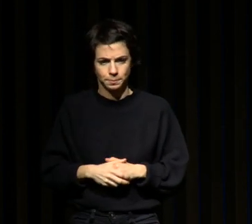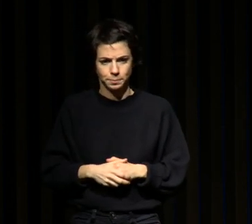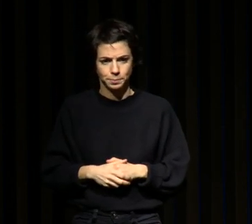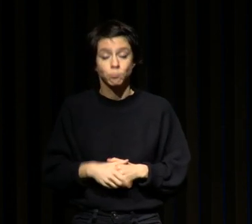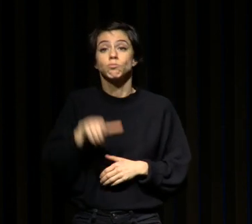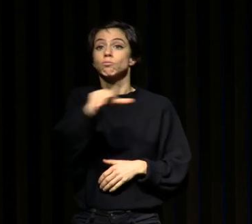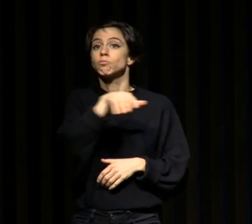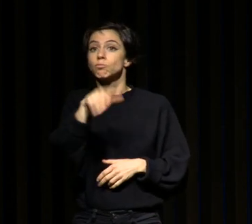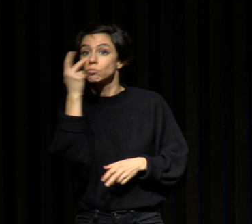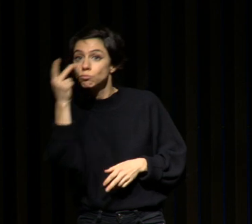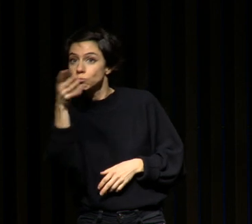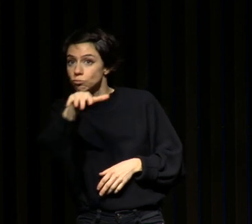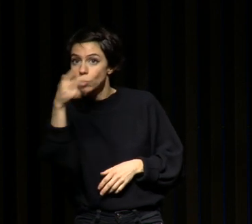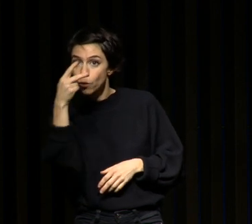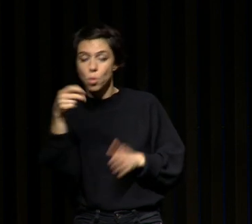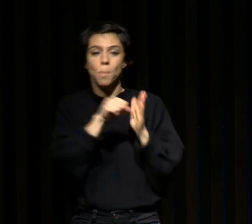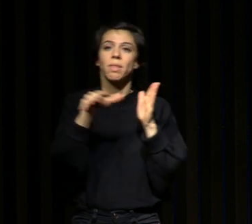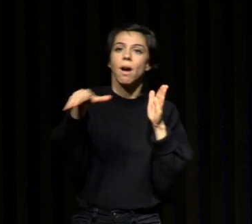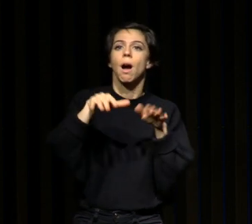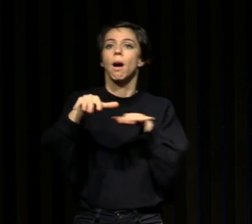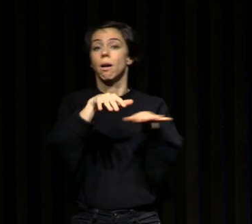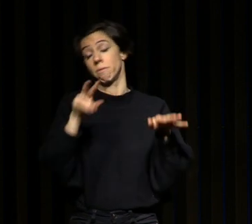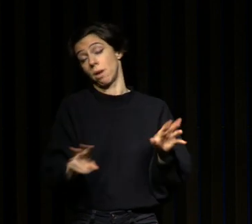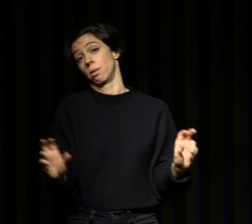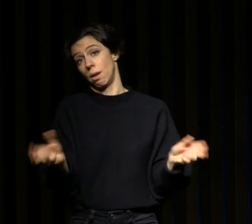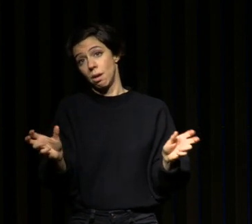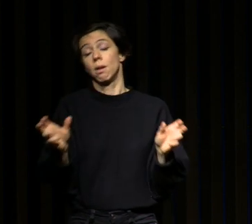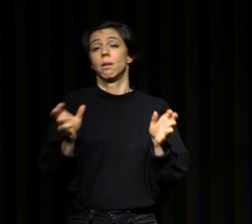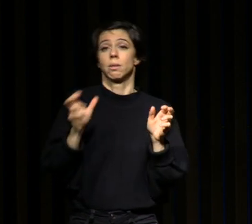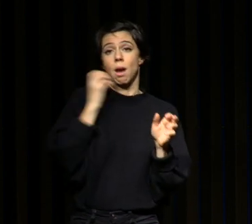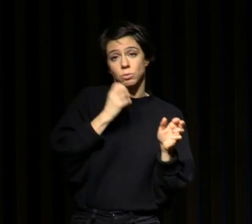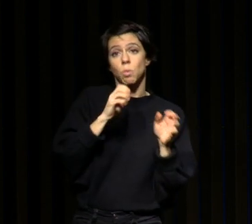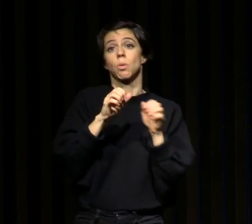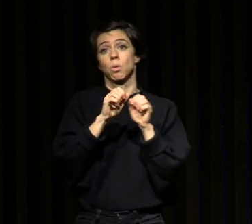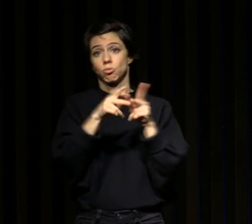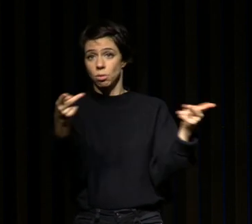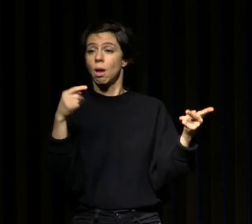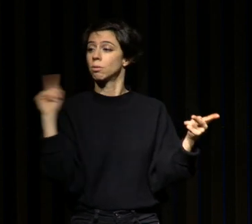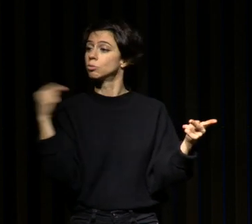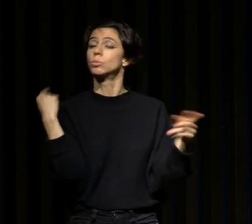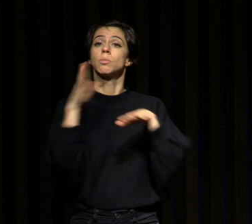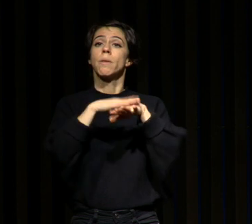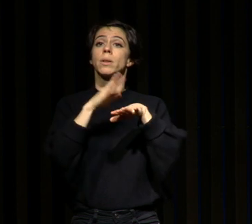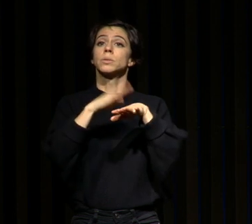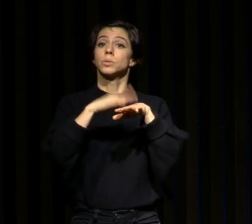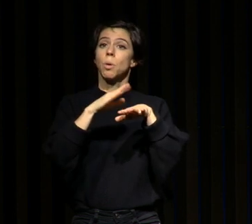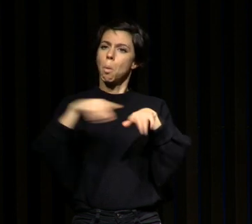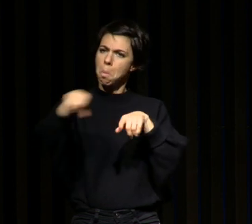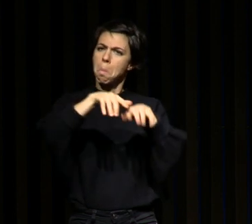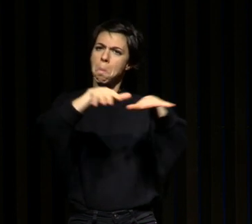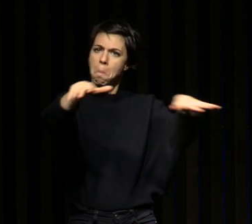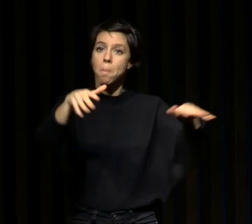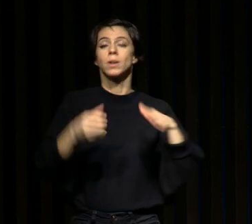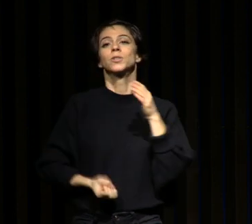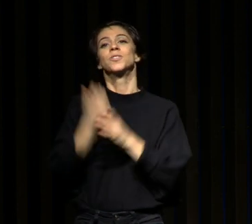les télés les radios les journaux ont été très sensibles au programme de prévention qu'on a déployé on a déployé une application qui s'appelle Canopé